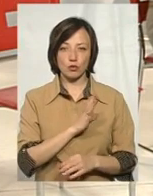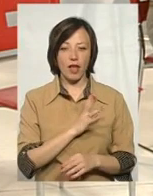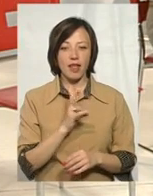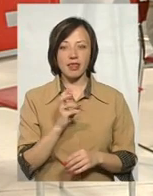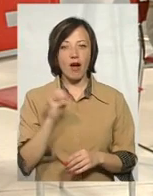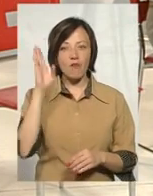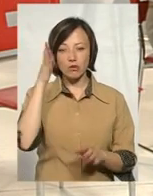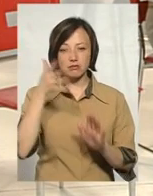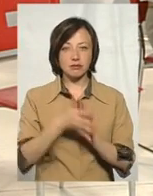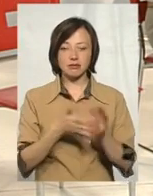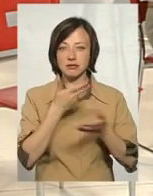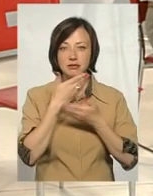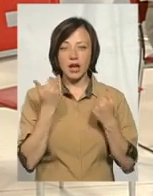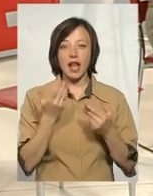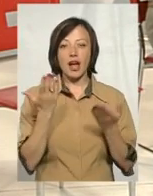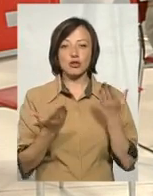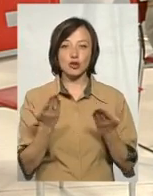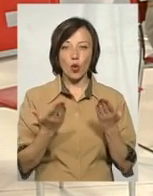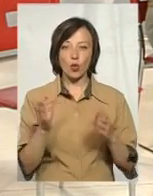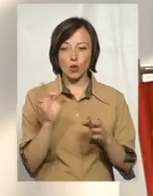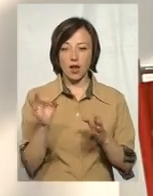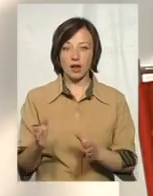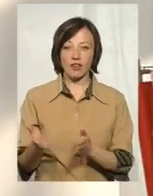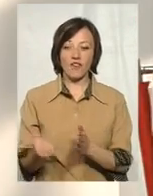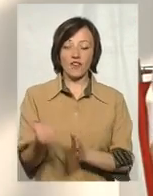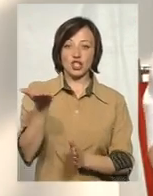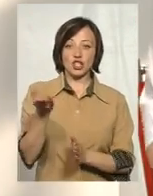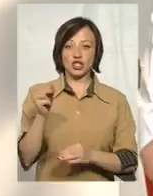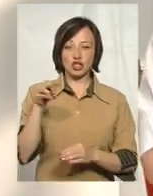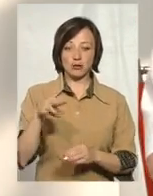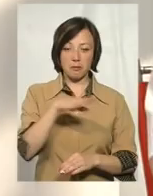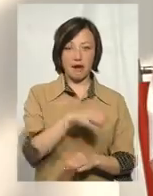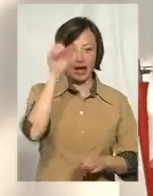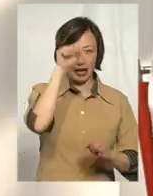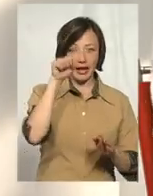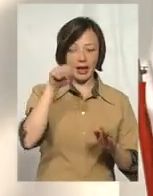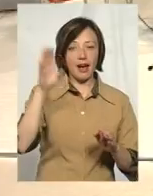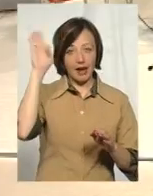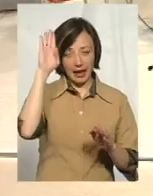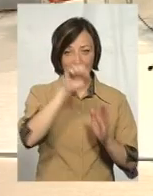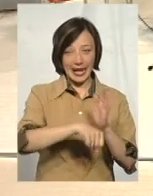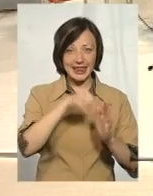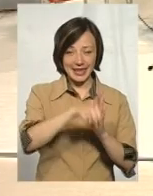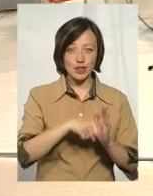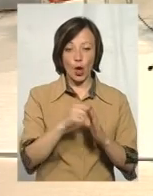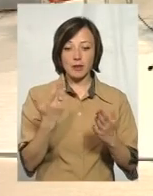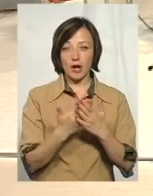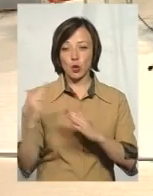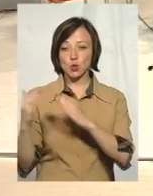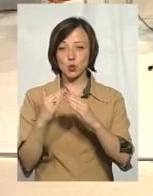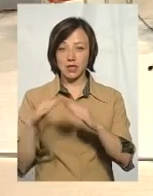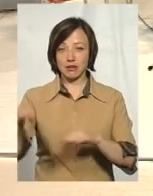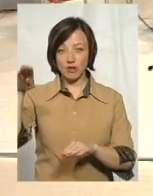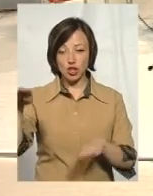водонепроникними. І якщо ще септик розташований вище по горизонту, ніж Криниця, Криниця. Тобто, сусід, септик на краю,